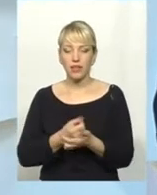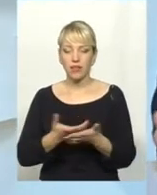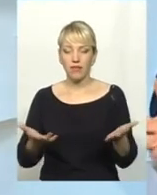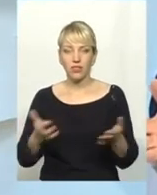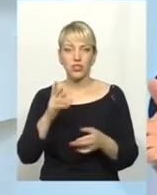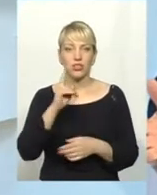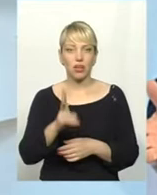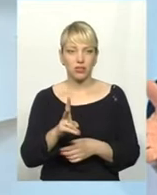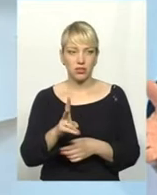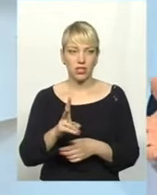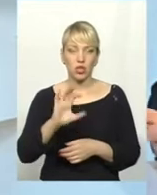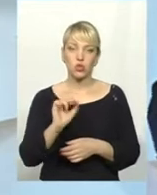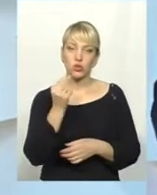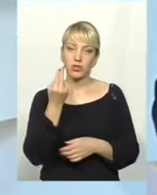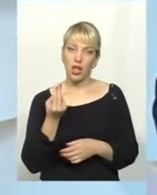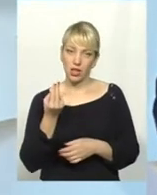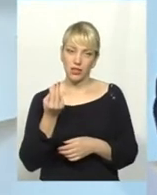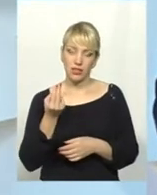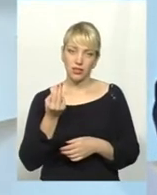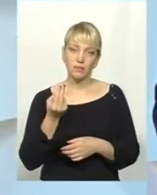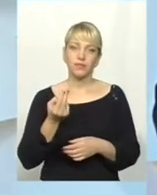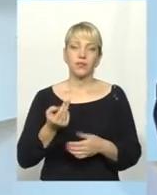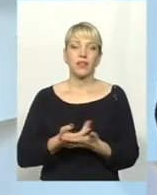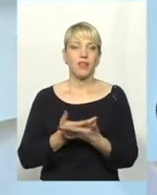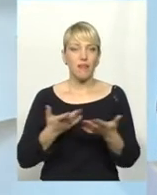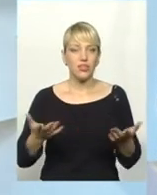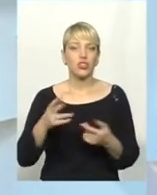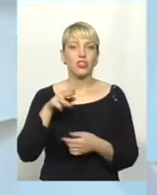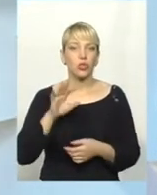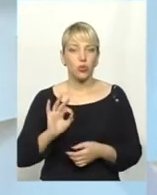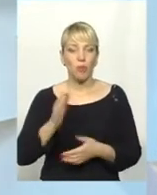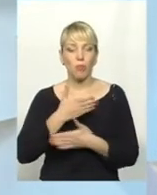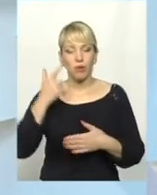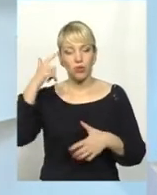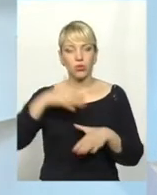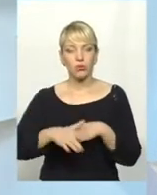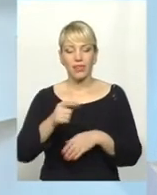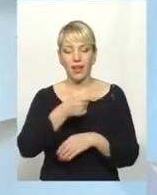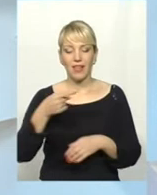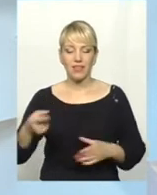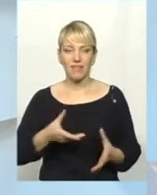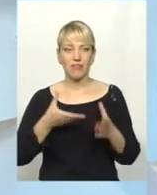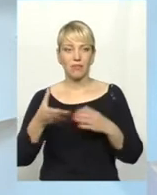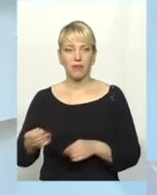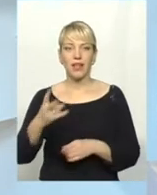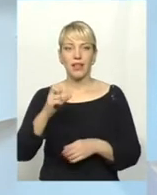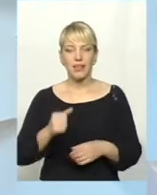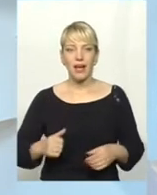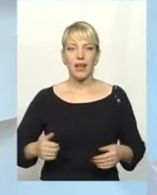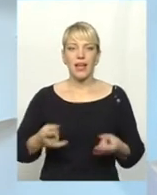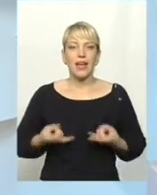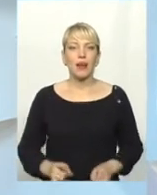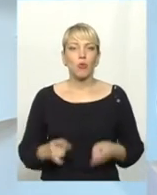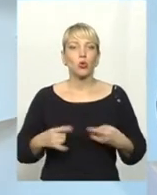соціальне явище, то ми розуміємо, що негативний вплив на репродуктивне здоров'я